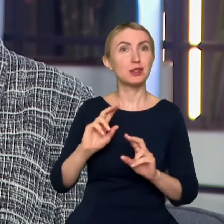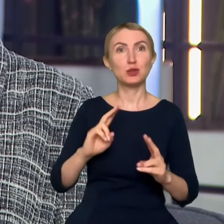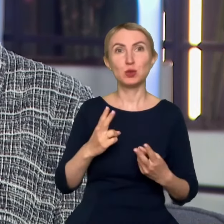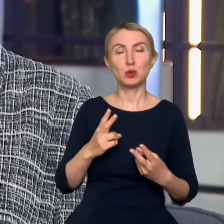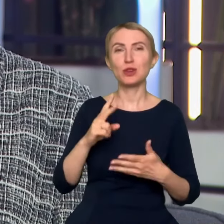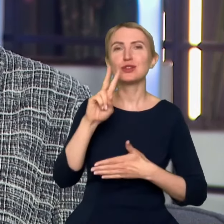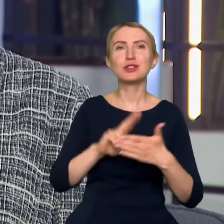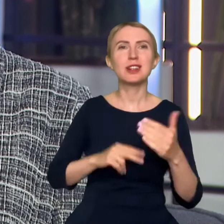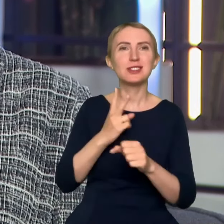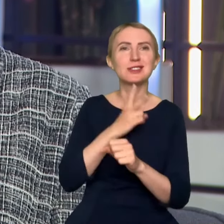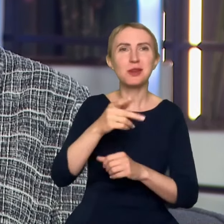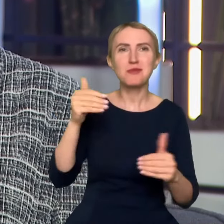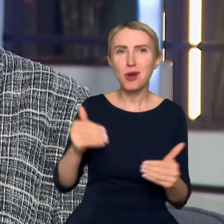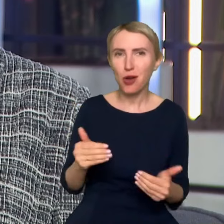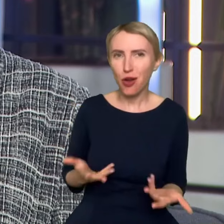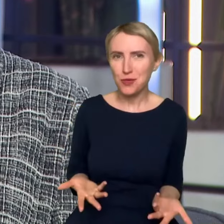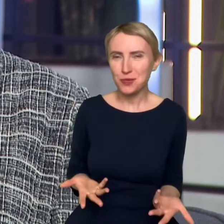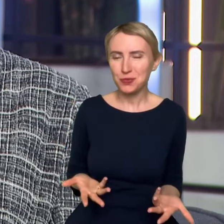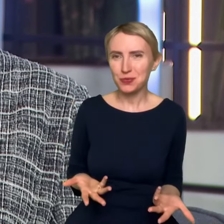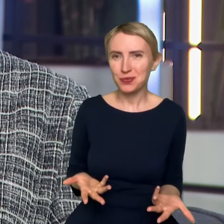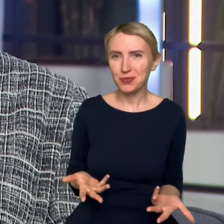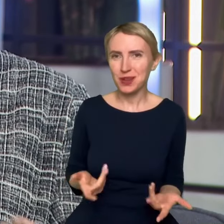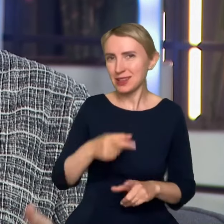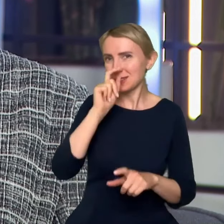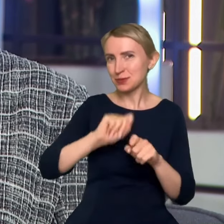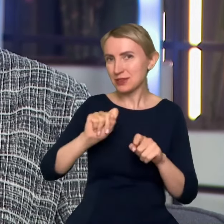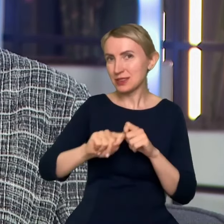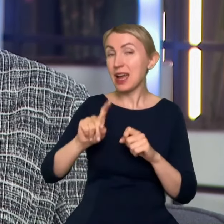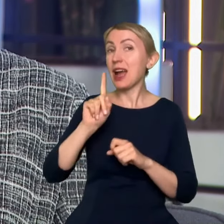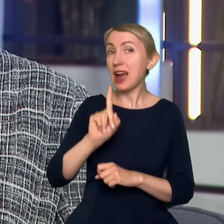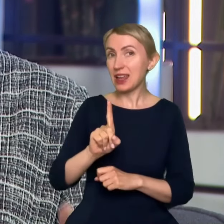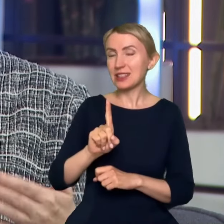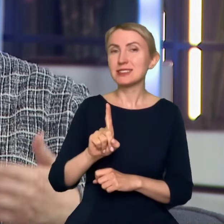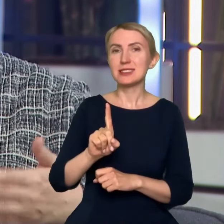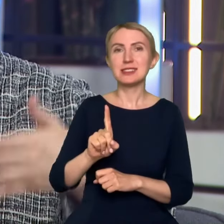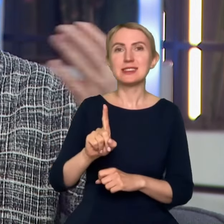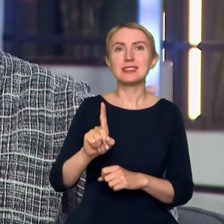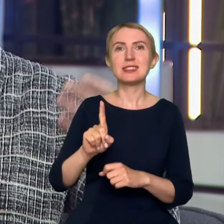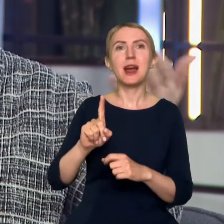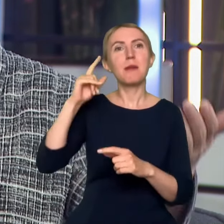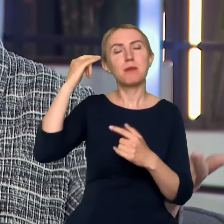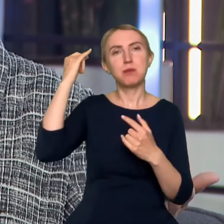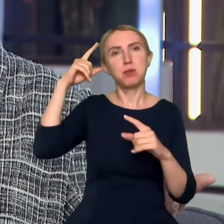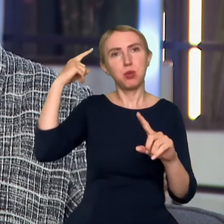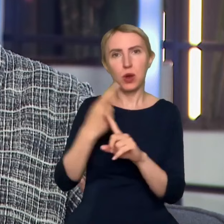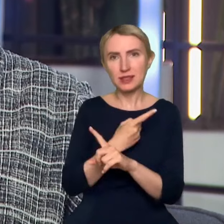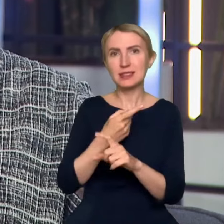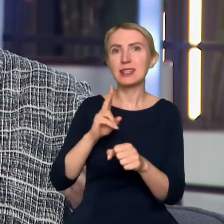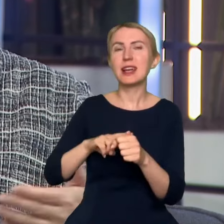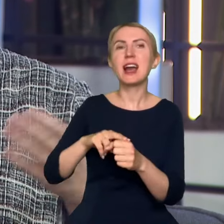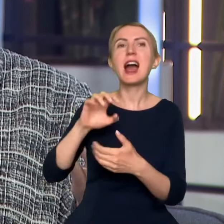mogą łatwo dotrzeć, który można zweryfikować. Natomiast ta nieprawidłowa data urodzenia była podana w źródle, w artykule,